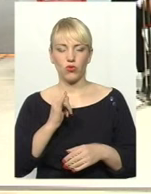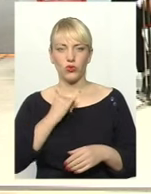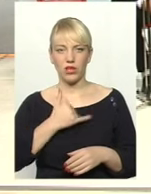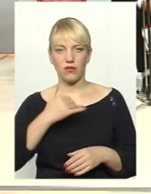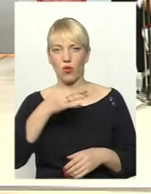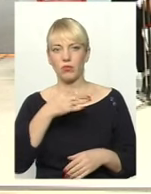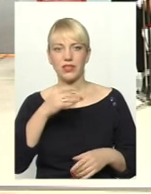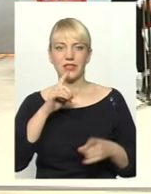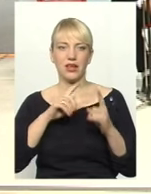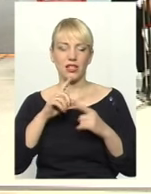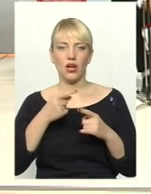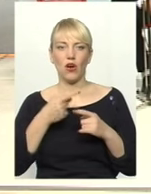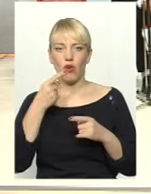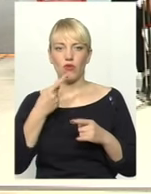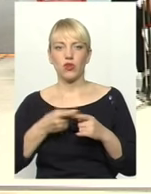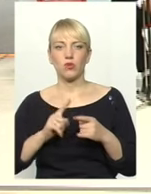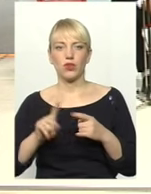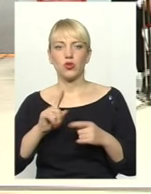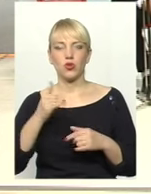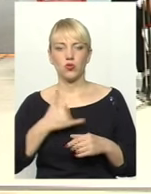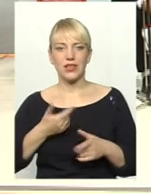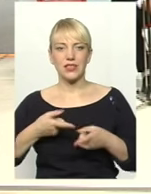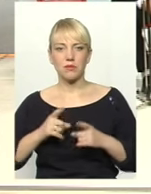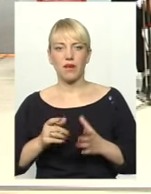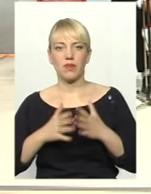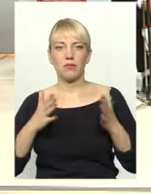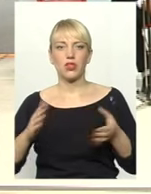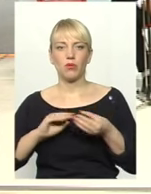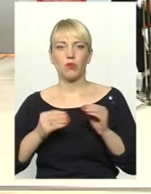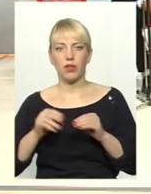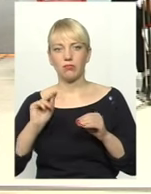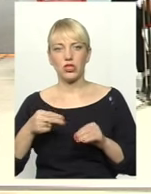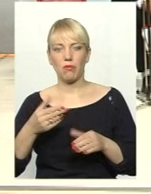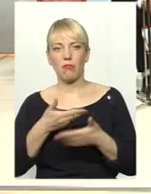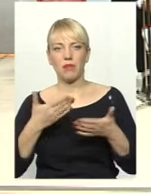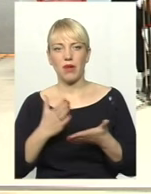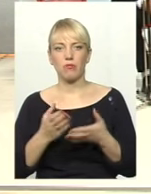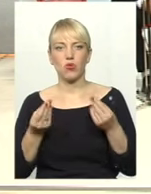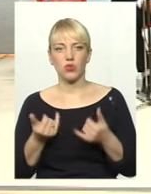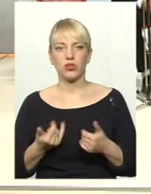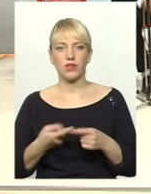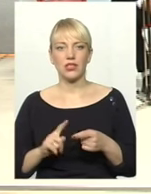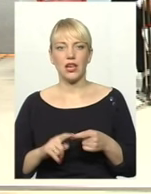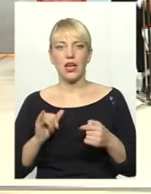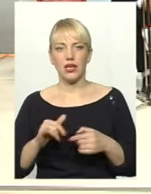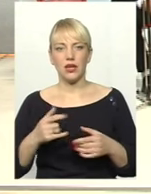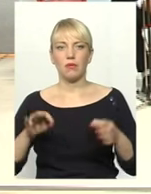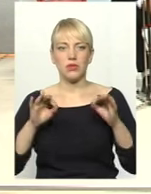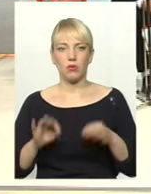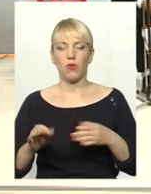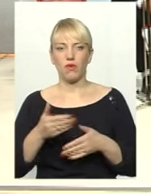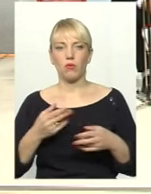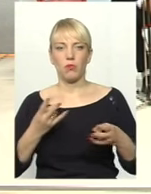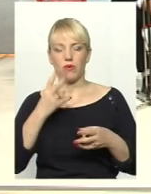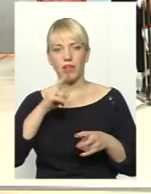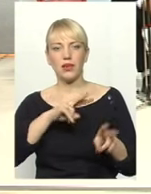обласній раді, говорить про те, що, насправді, в нас більше проблем, чи ми маємо коштів на це. І, безумовно, ми повинні